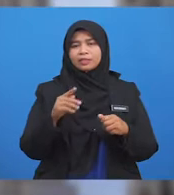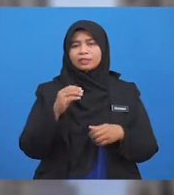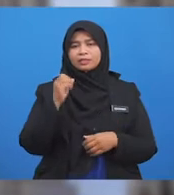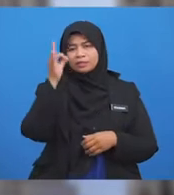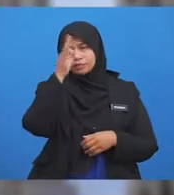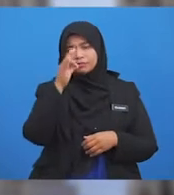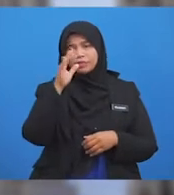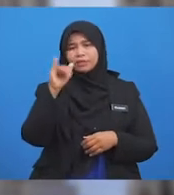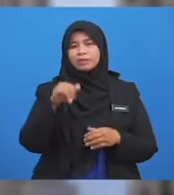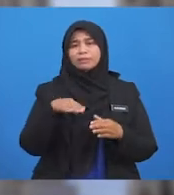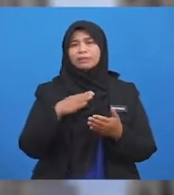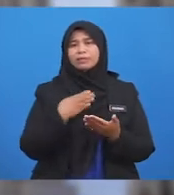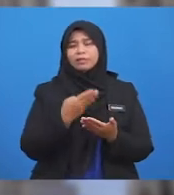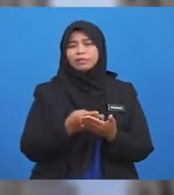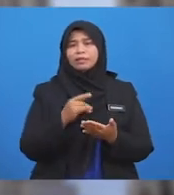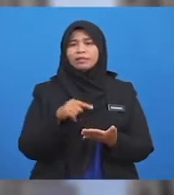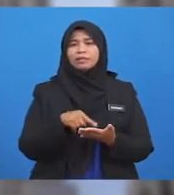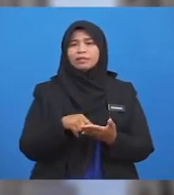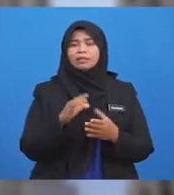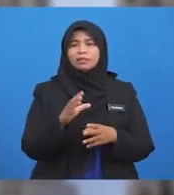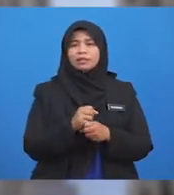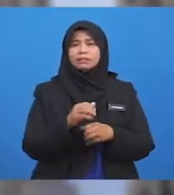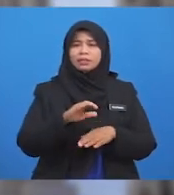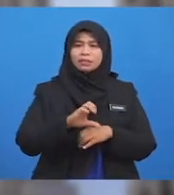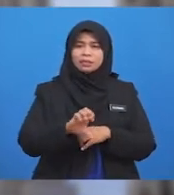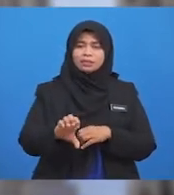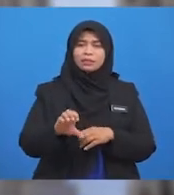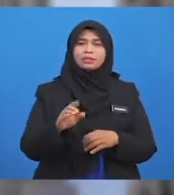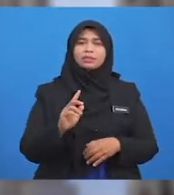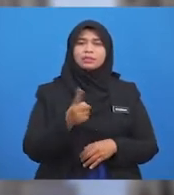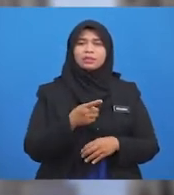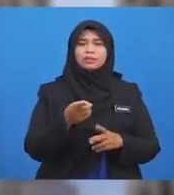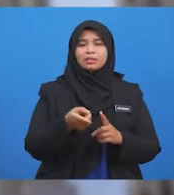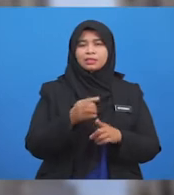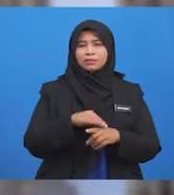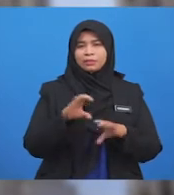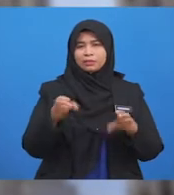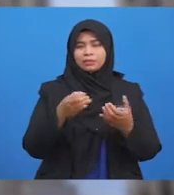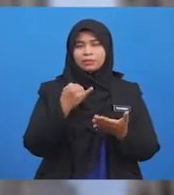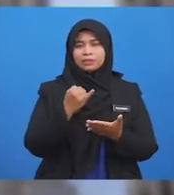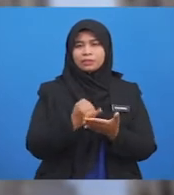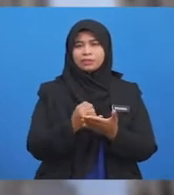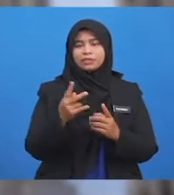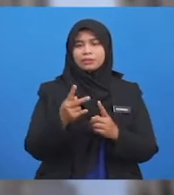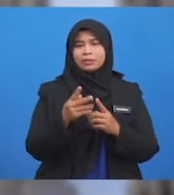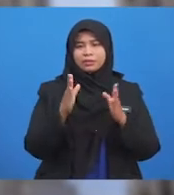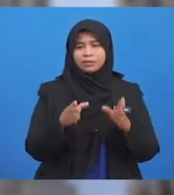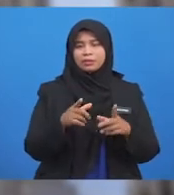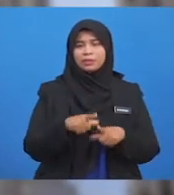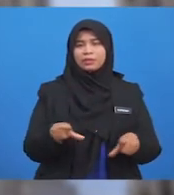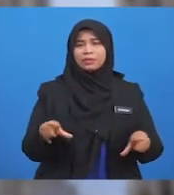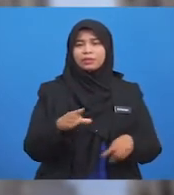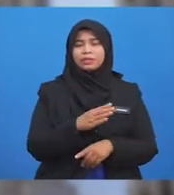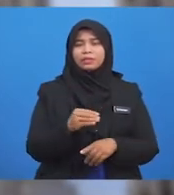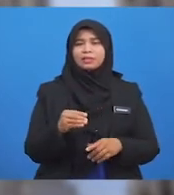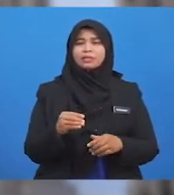Sifat Mahmudah Ini Kita Dapat Mengelakkan Daripada Berlaku Zolim Terhadap Orang Lain Dan Mengambil